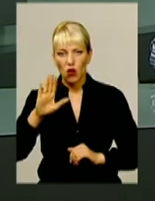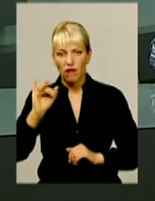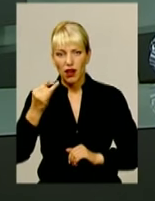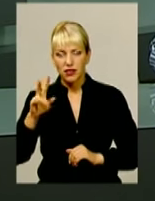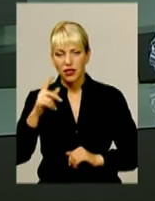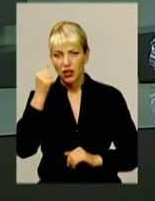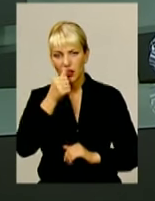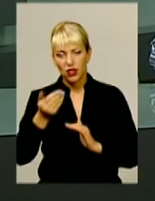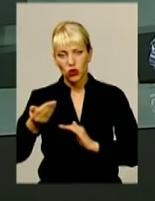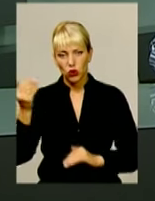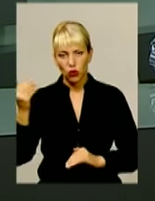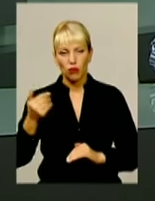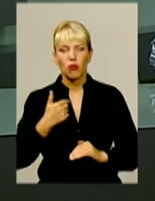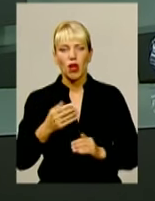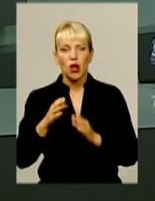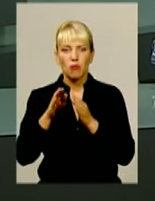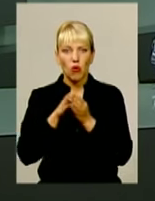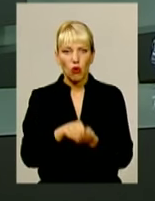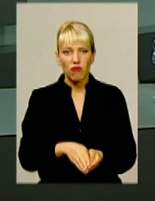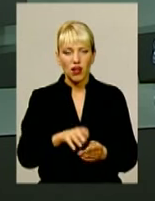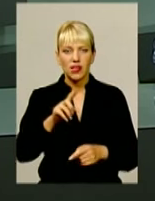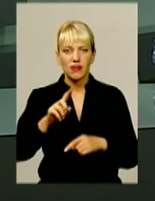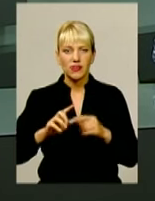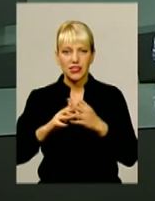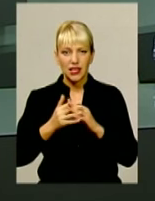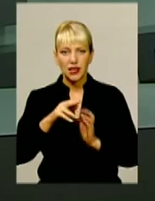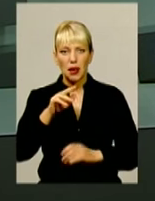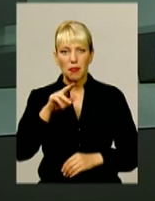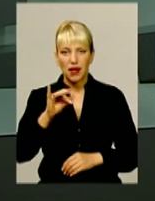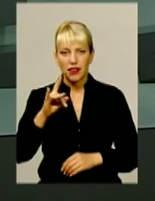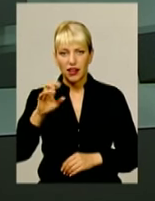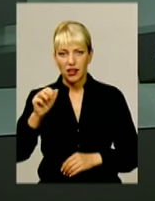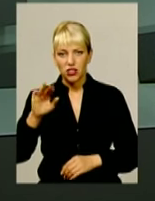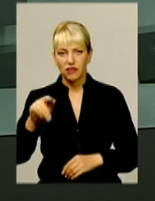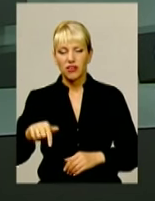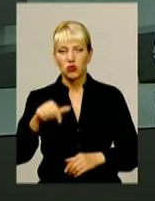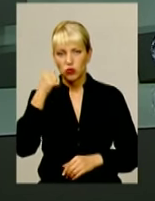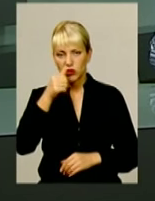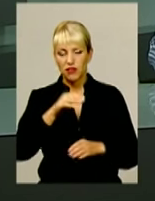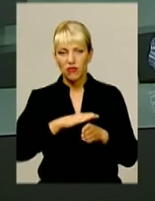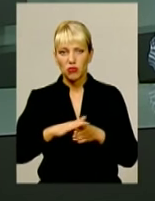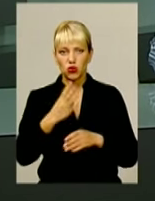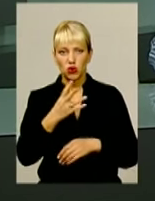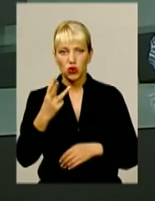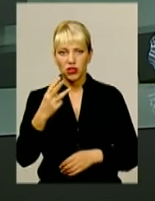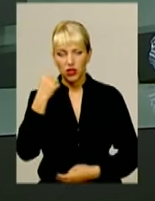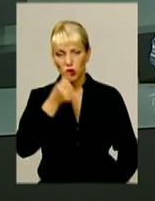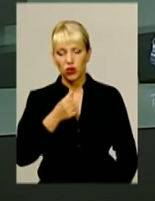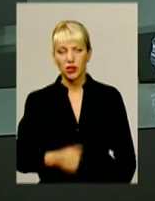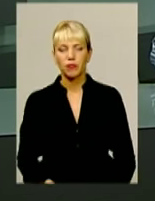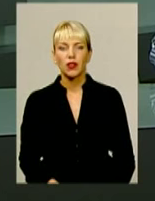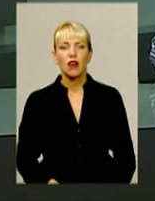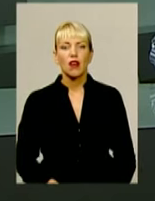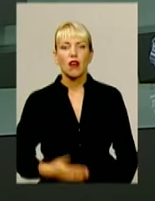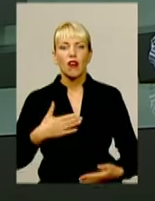Харкові, поховали героя у рідній Петрашівці. Цьогоріч йому виповнилося б 43 роки. А волонтери з Ярмоленець